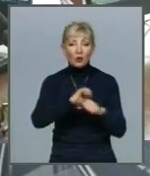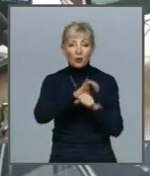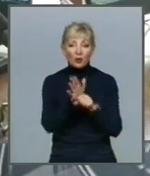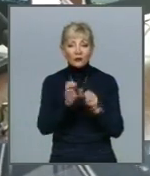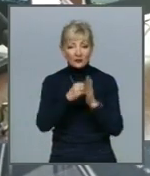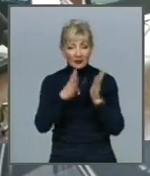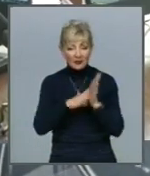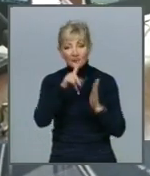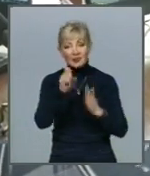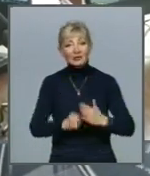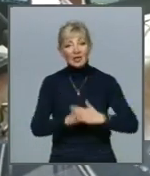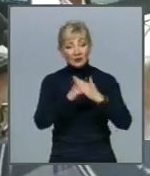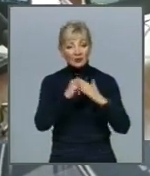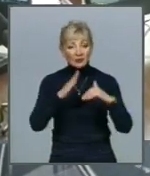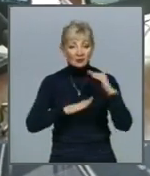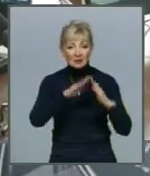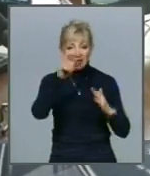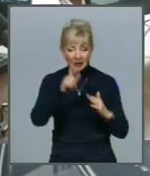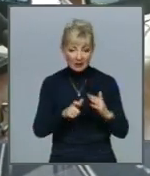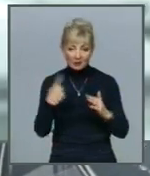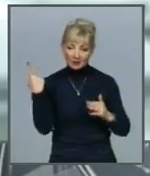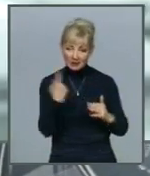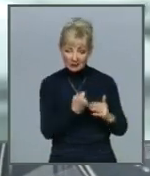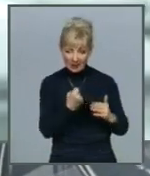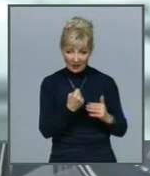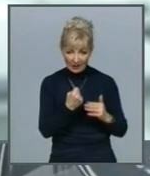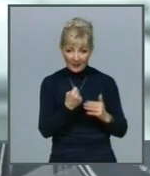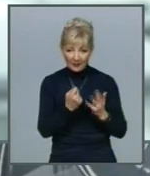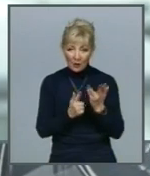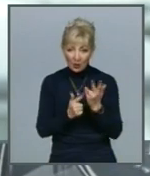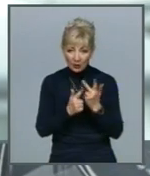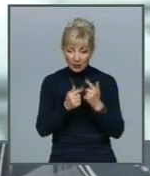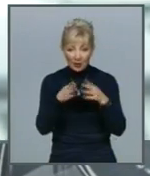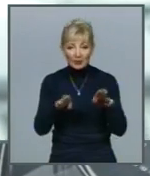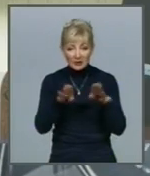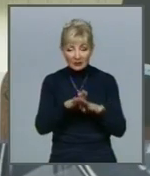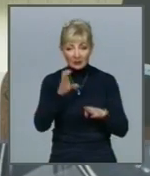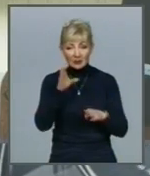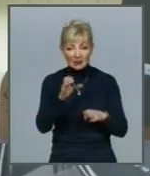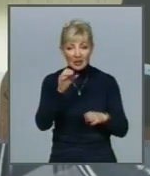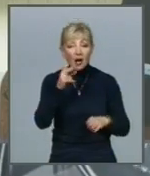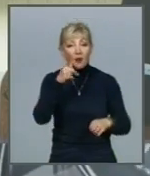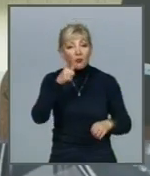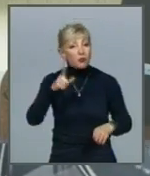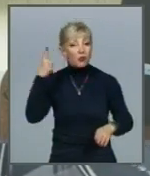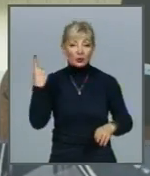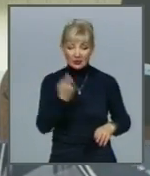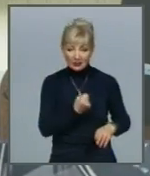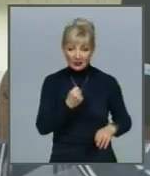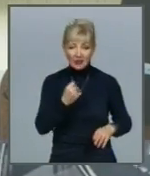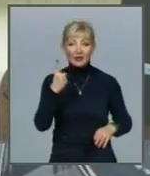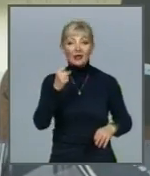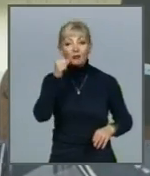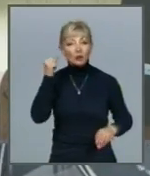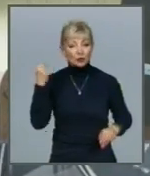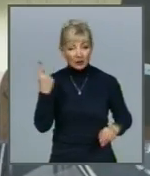За основу фахівці тепер беруть тижневу статистику і зазначають, що в порівнянні з позаминулим тижнем На тижні минулому